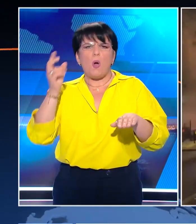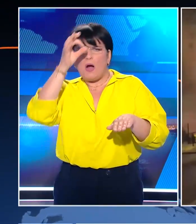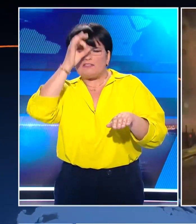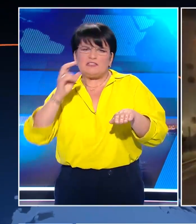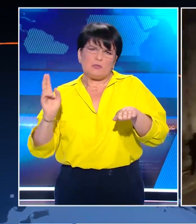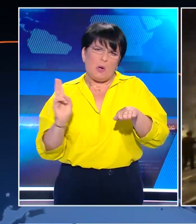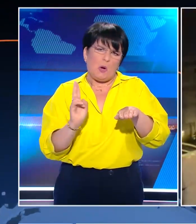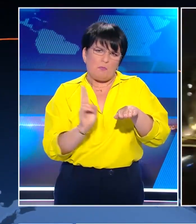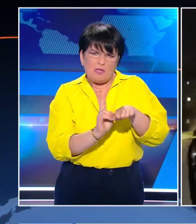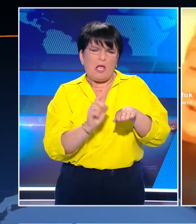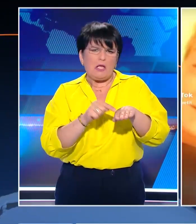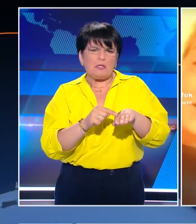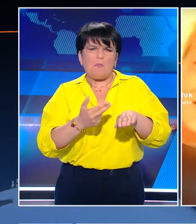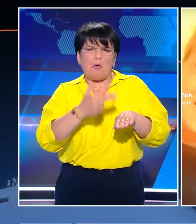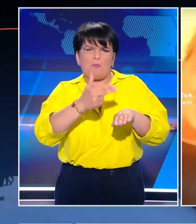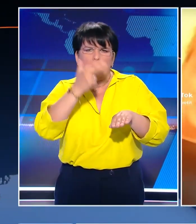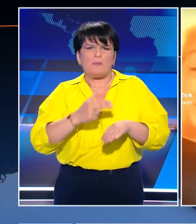διάρκεια ελέγχου οδικής συγκροφορίας.